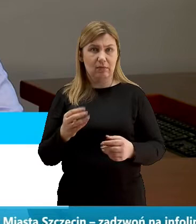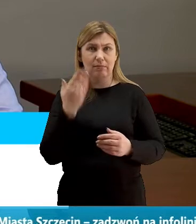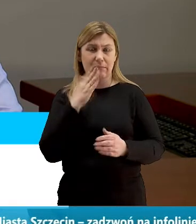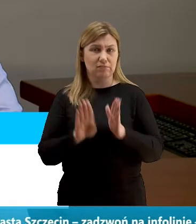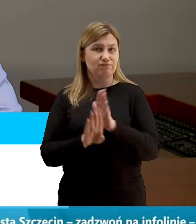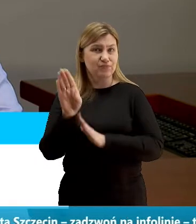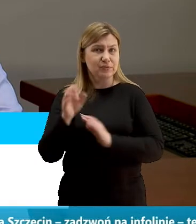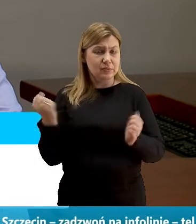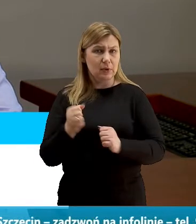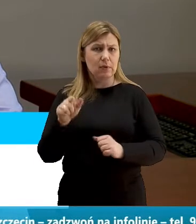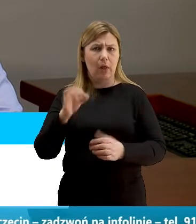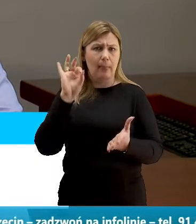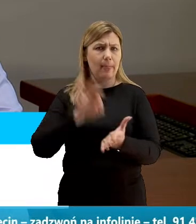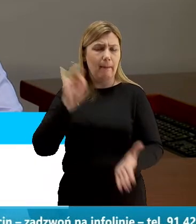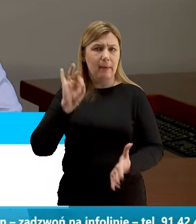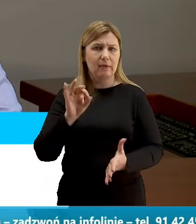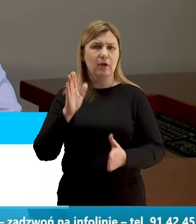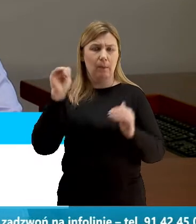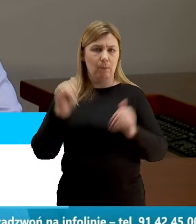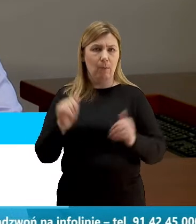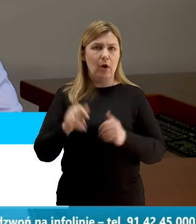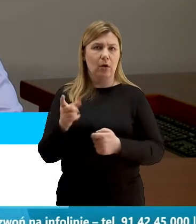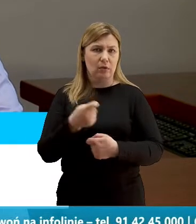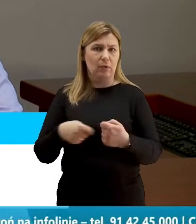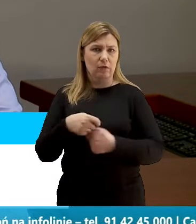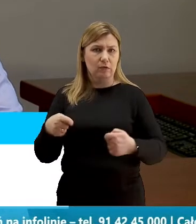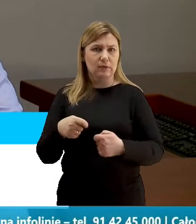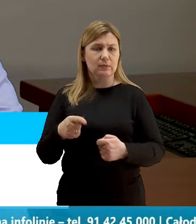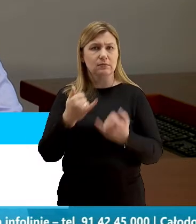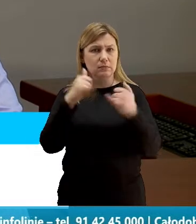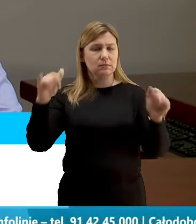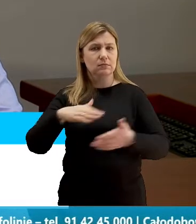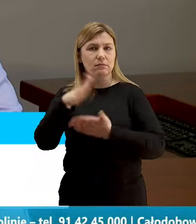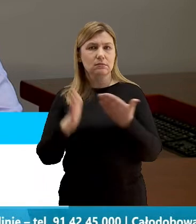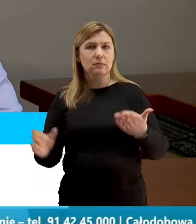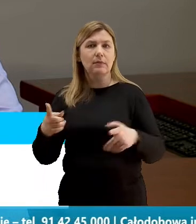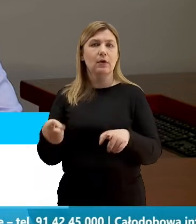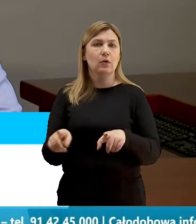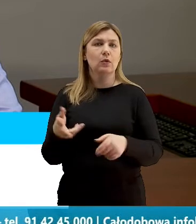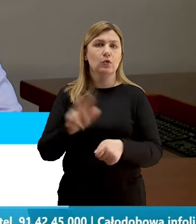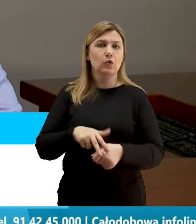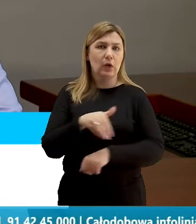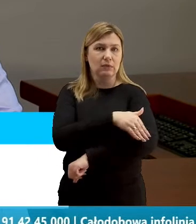mogą być stosowane rozwiązania, jak w innych krajach, które takiego zamknięcia granicy